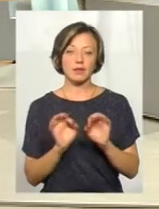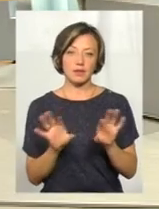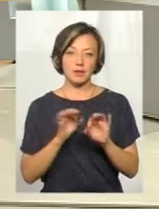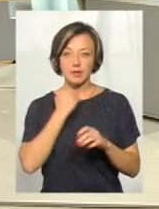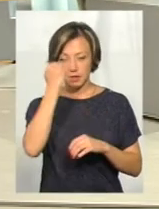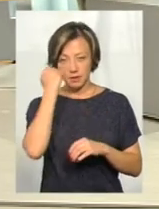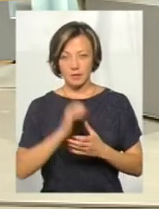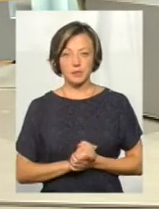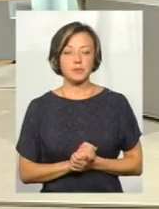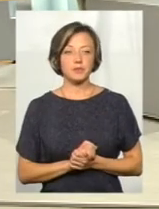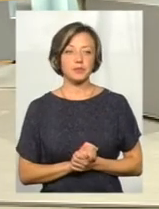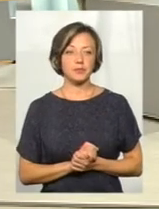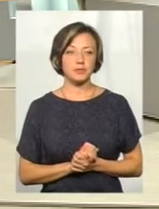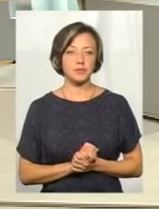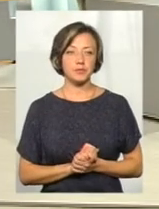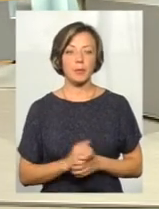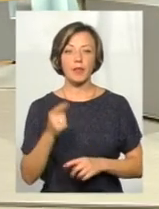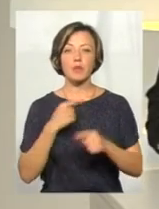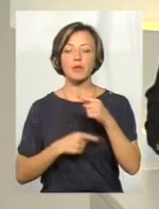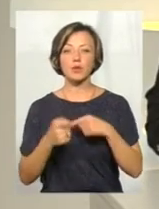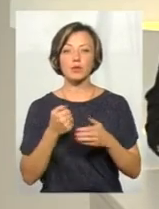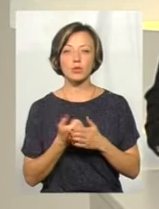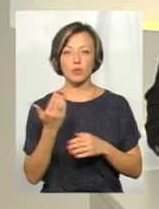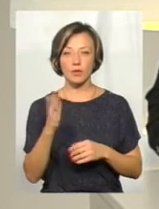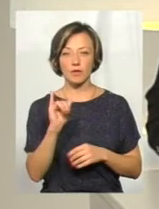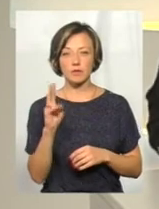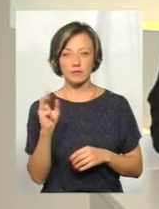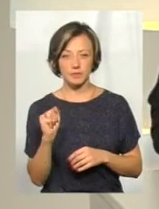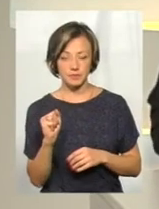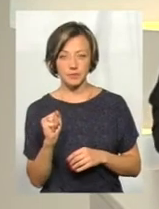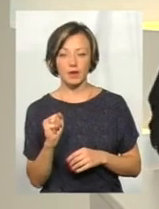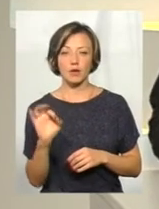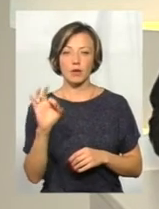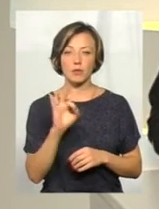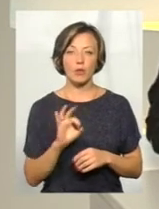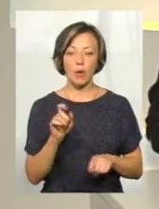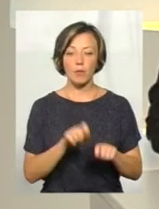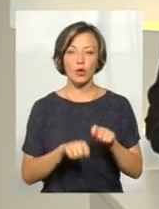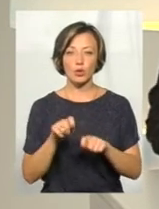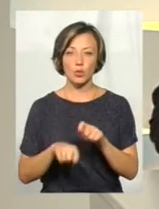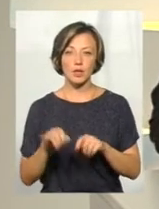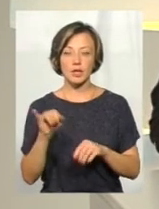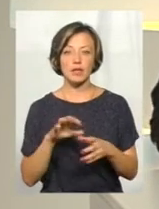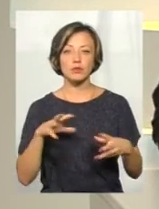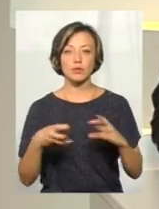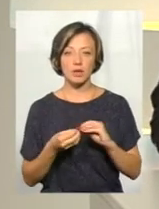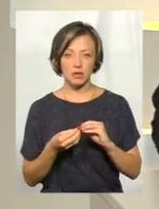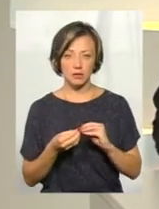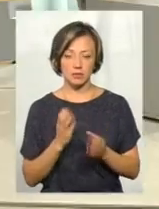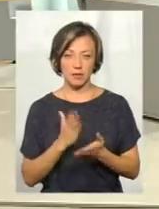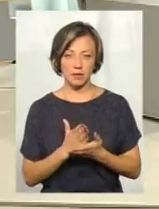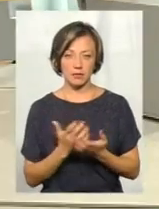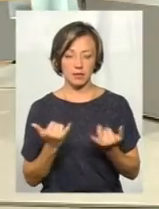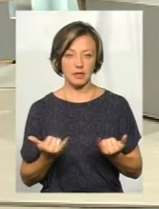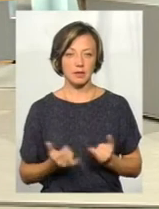допомогли нашим телеглядачам. А повертаємося до пані Вікторії, все ж таки, до моніторингу і які результати він приніс